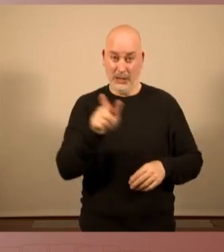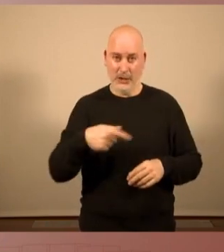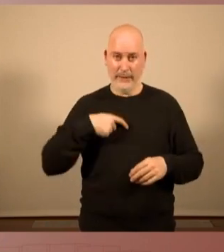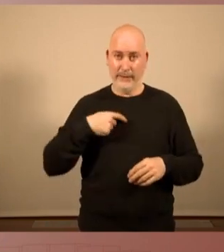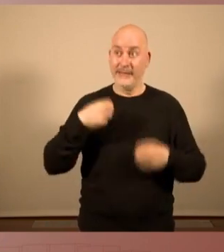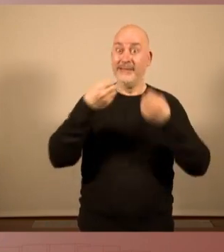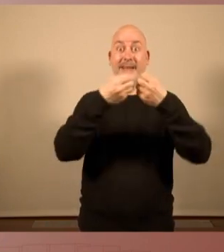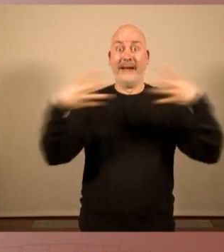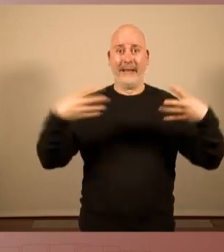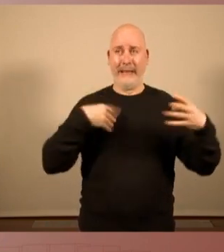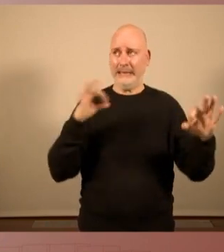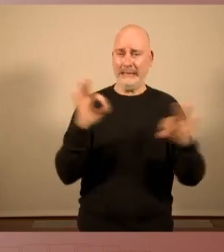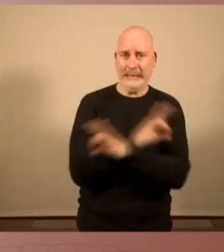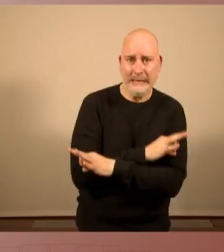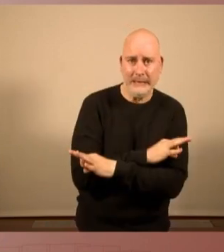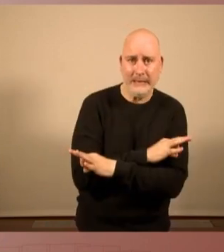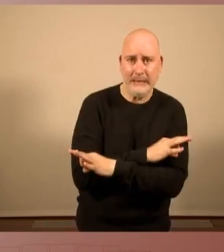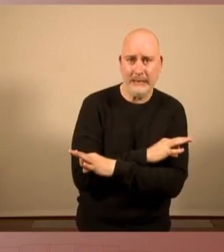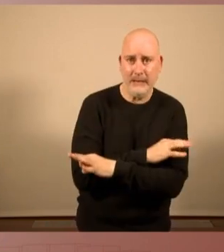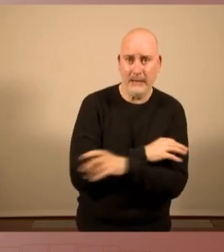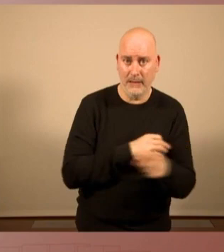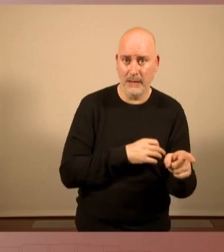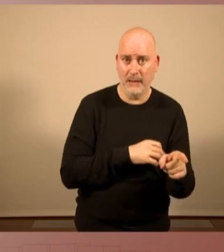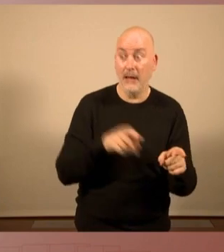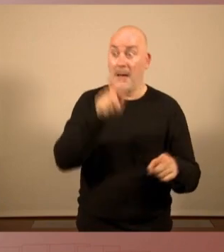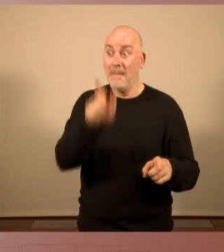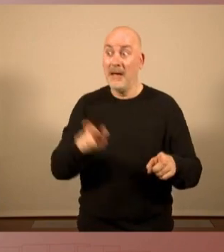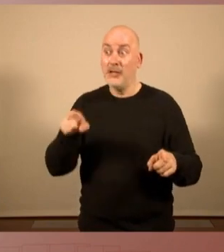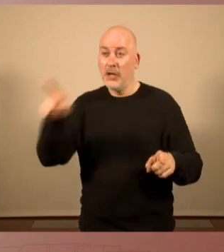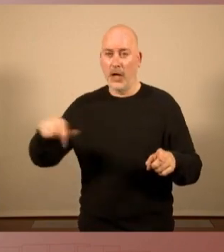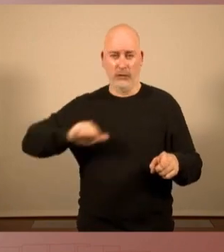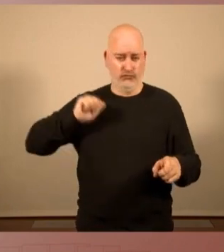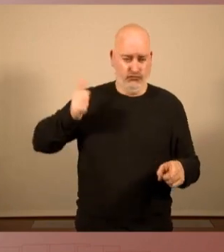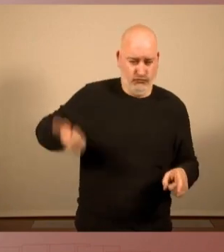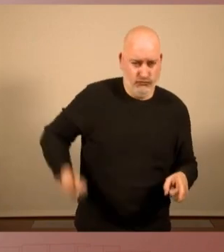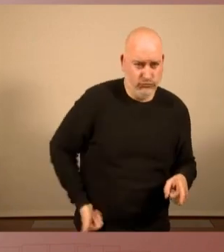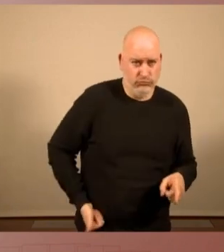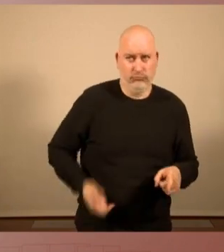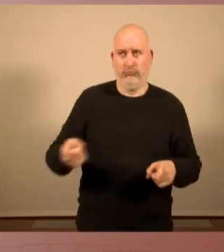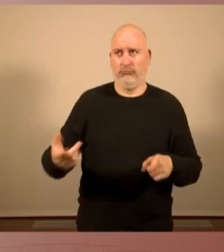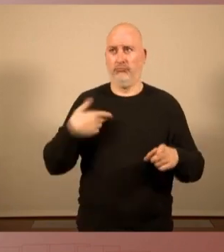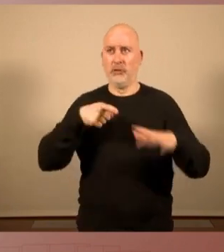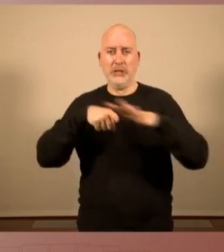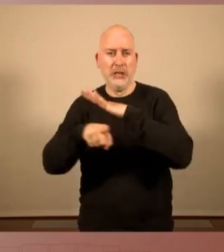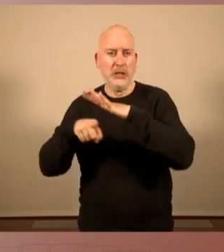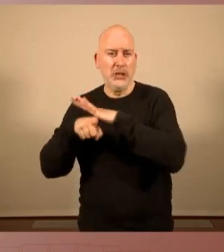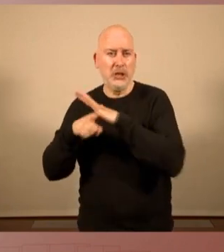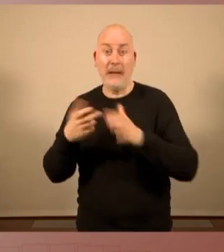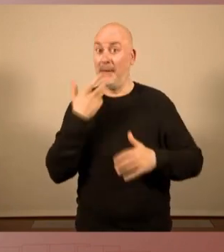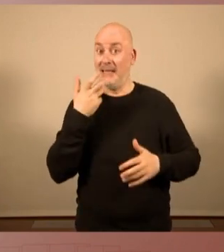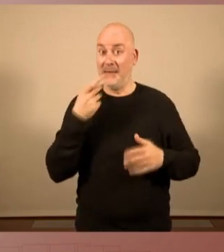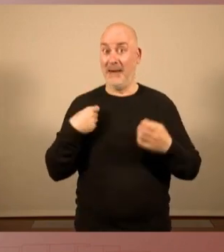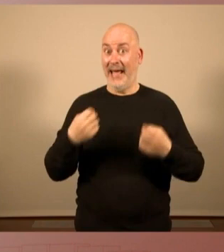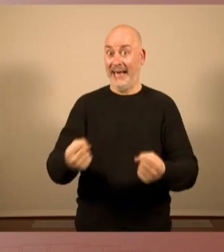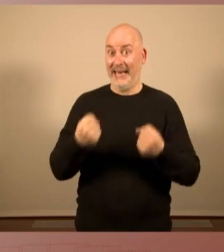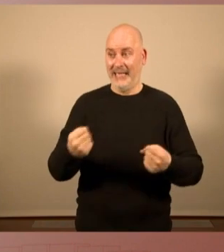i no està al costat dels que s'enriqueixen amb els oligopolis que gestionen un bé bàsic, com és l'energia.